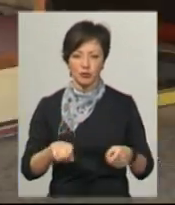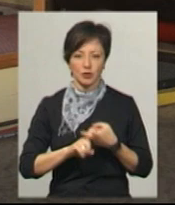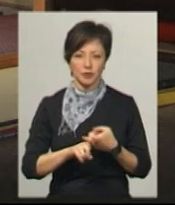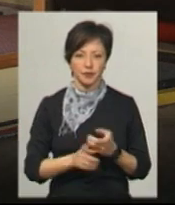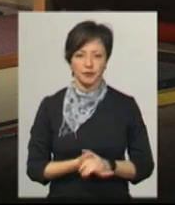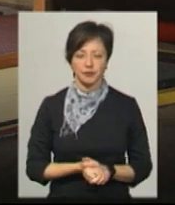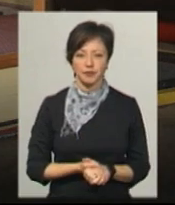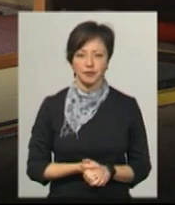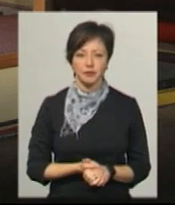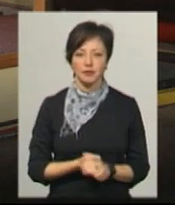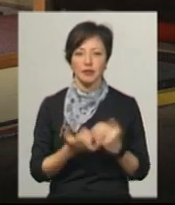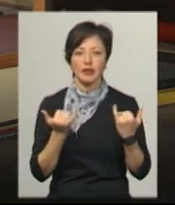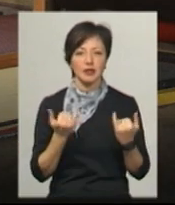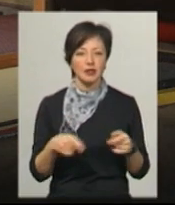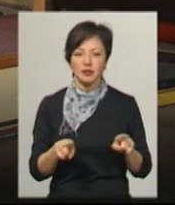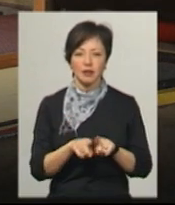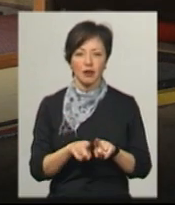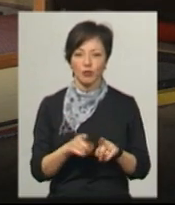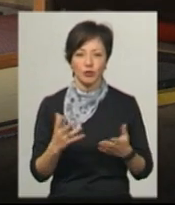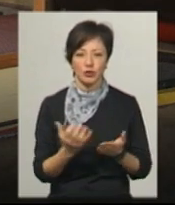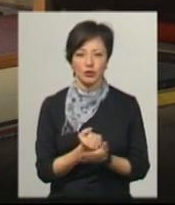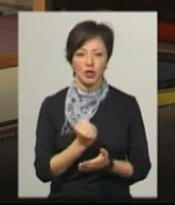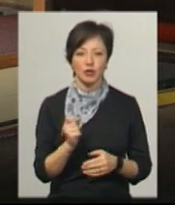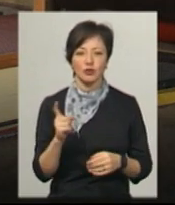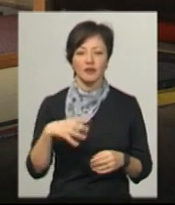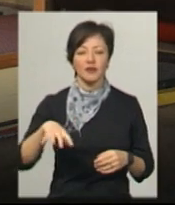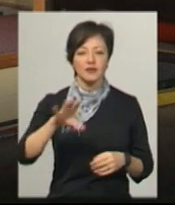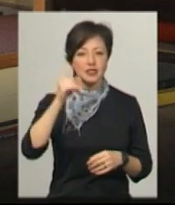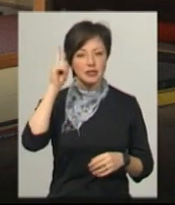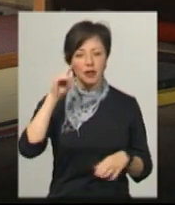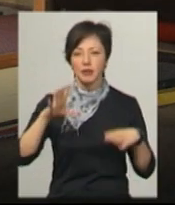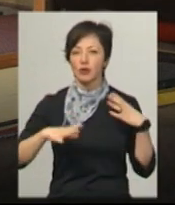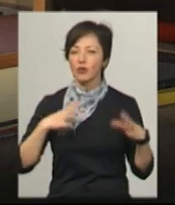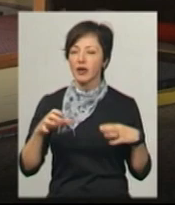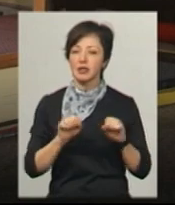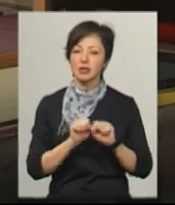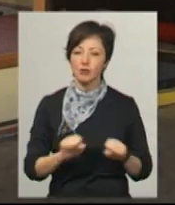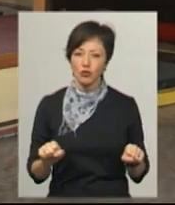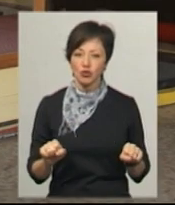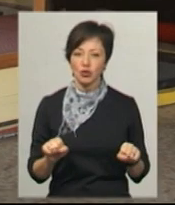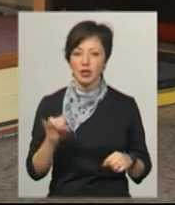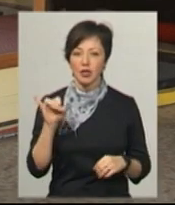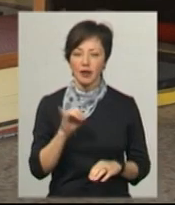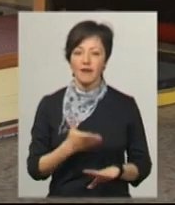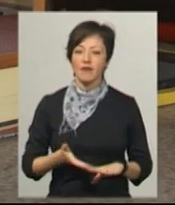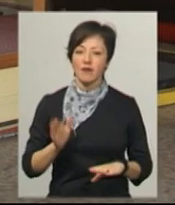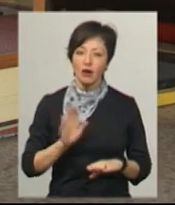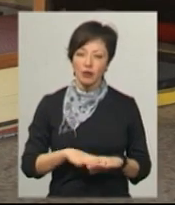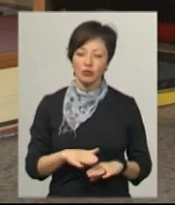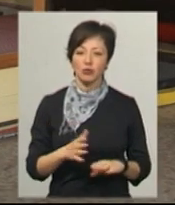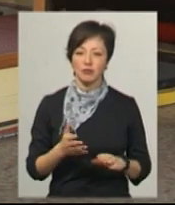зарази. Трішки зараз не так виходить, тому що всі ми знаємо, що тренуватися не можна, і важко